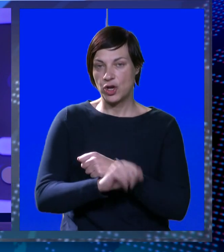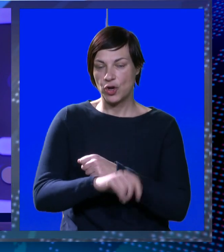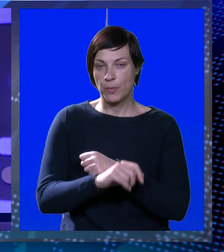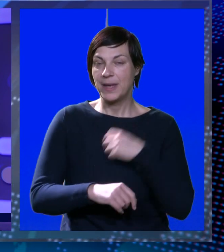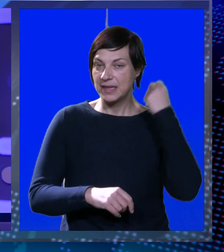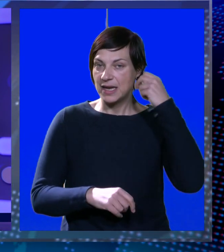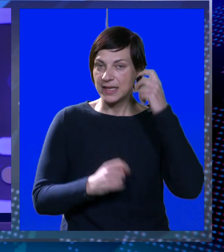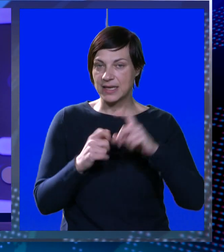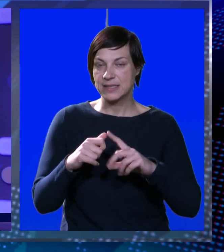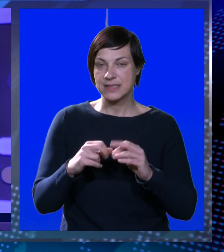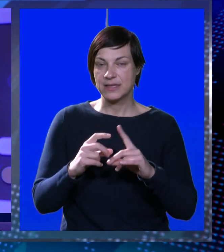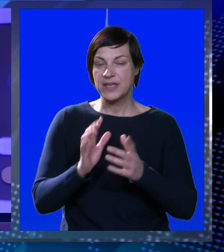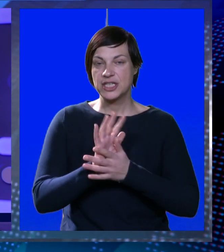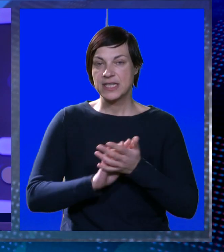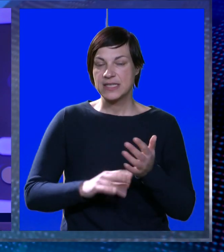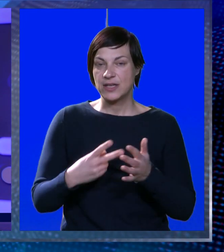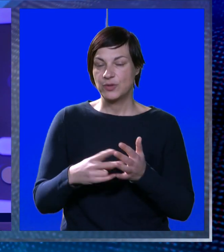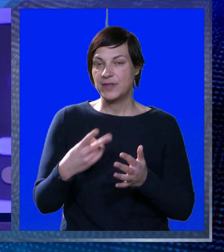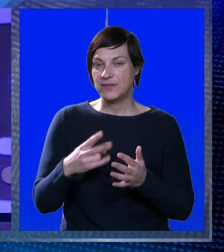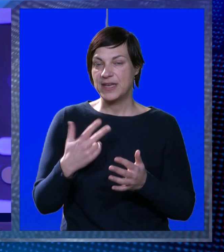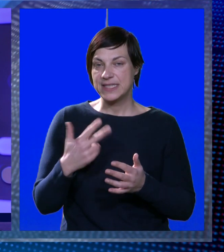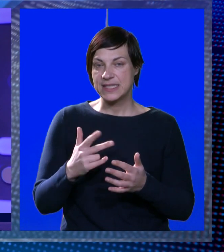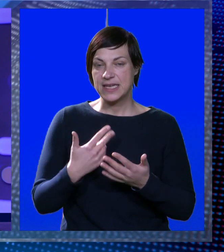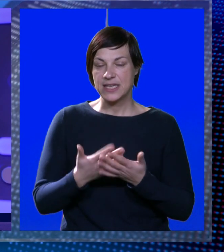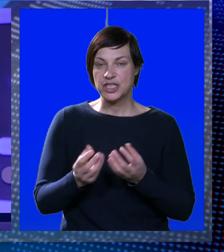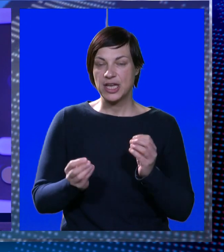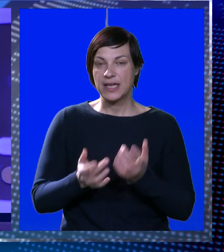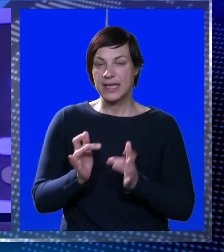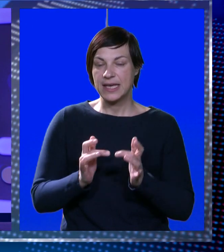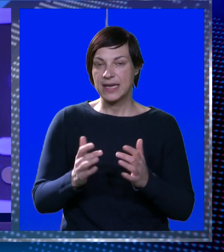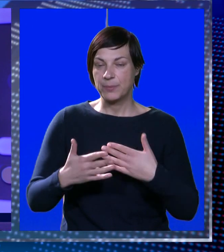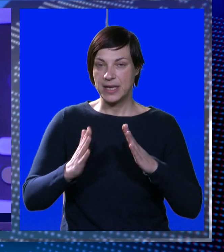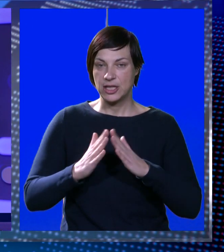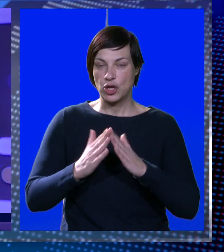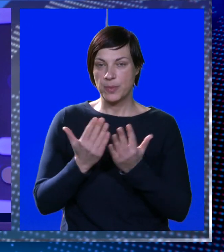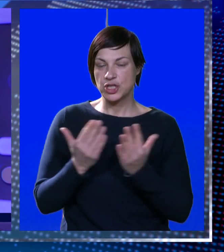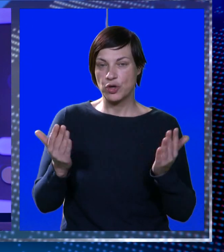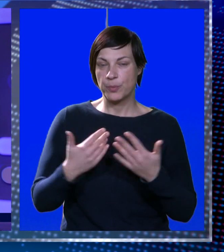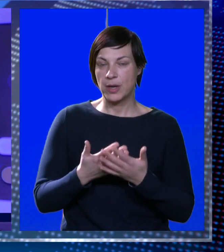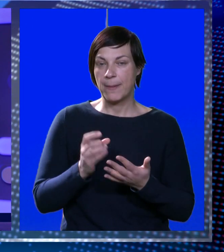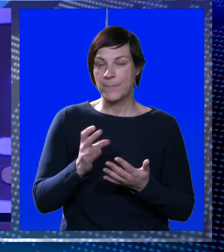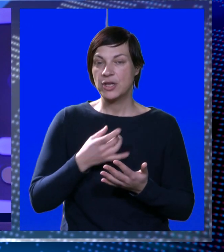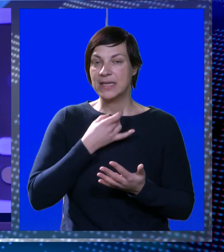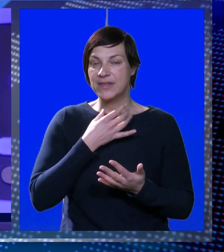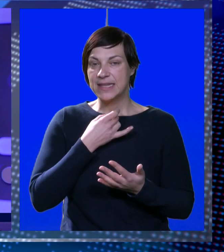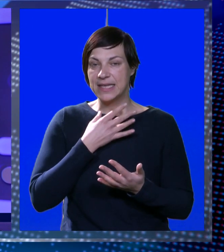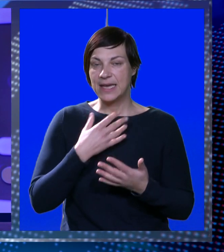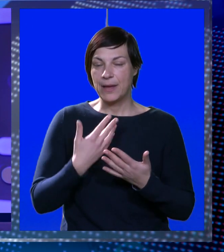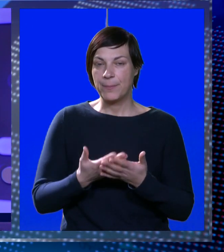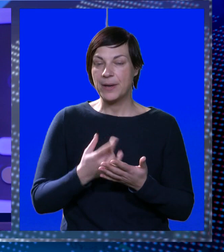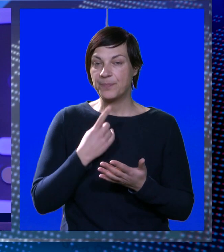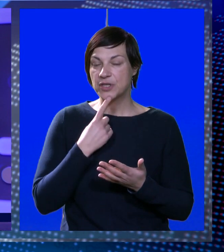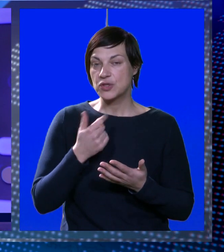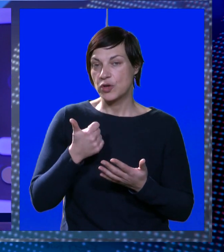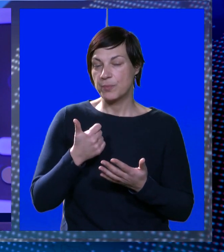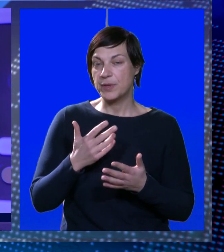malonogometna liga. Skvir će na startu 2023. igrati pred svojim navijačima derbi protiv Futsal Dinama,